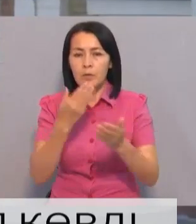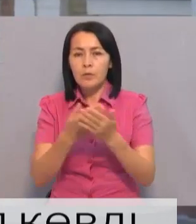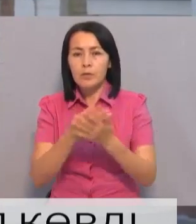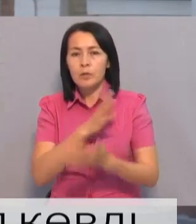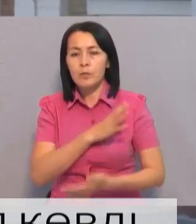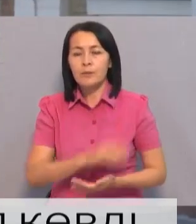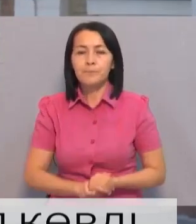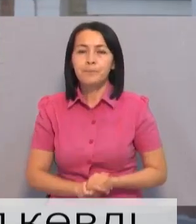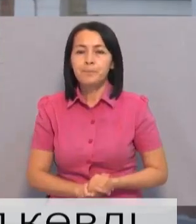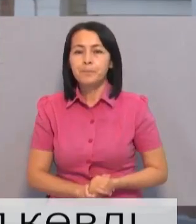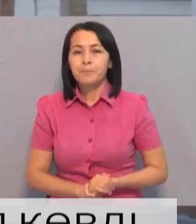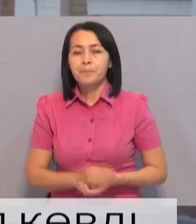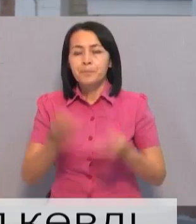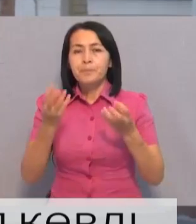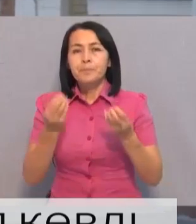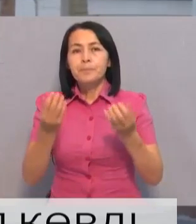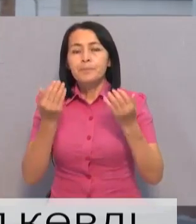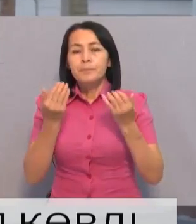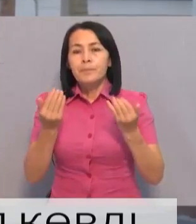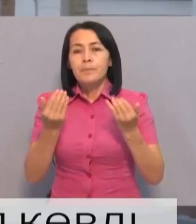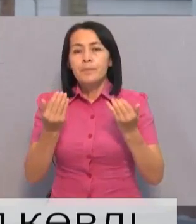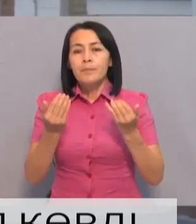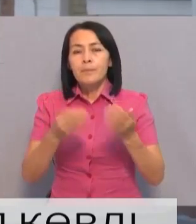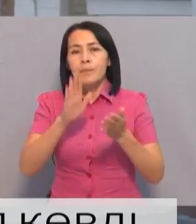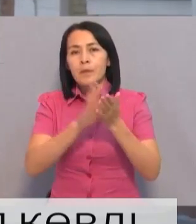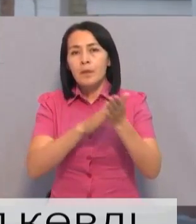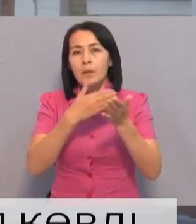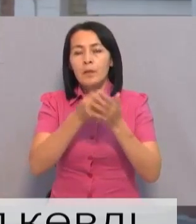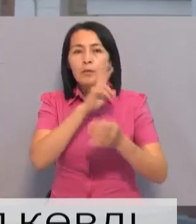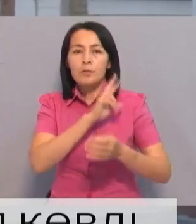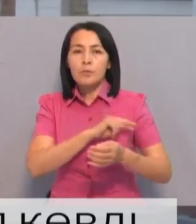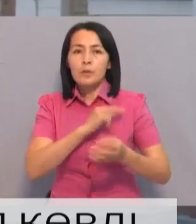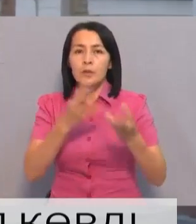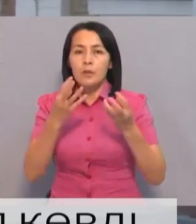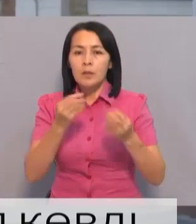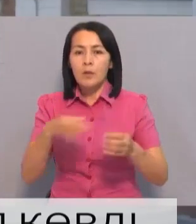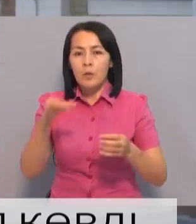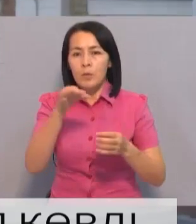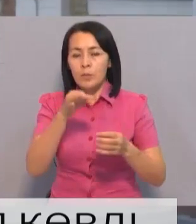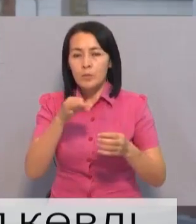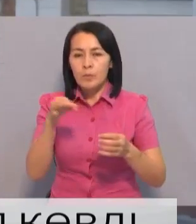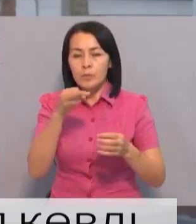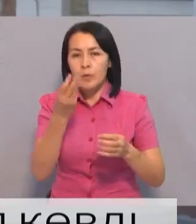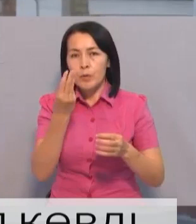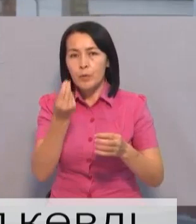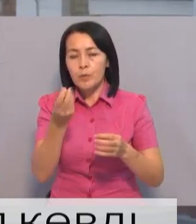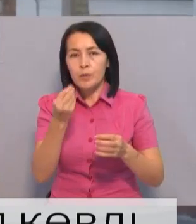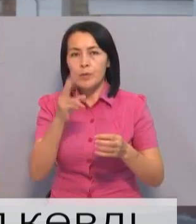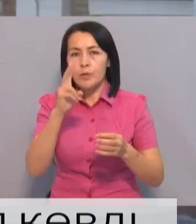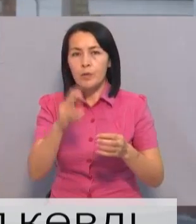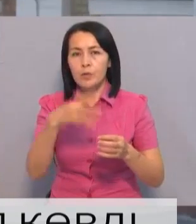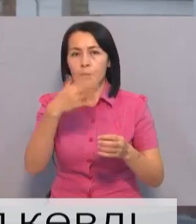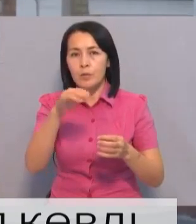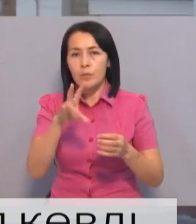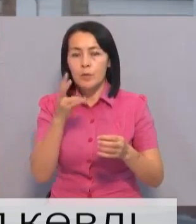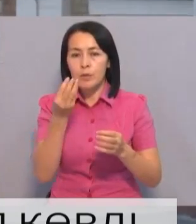піқірлерімізді. Айтып жатырмыз және де үшіндегі кәзірге әрлі жұмыстарына тағыда облыстық бюджеттін 250